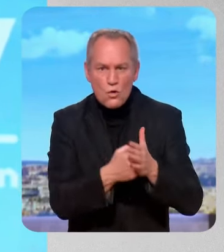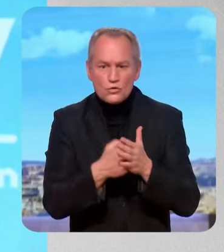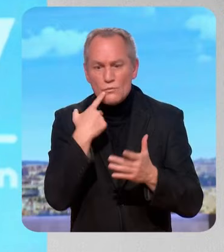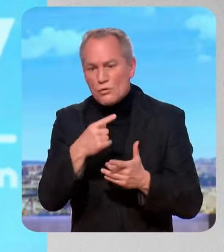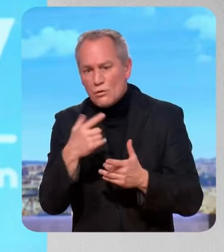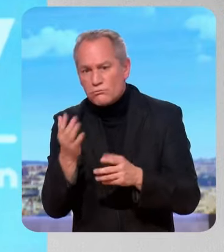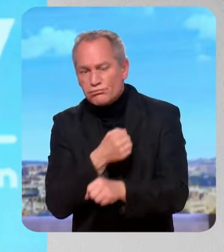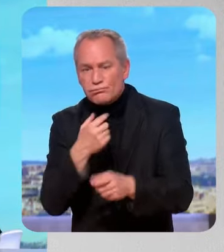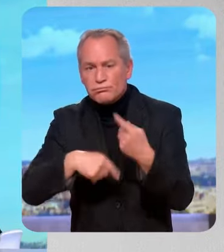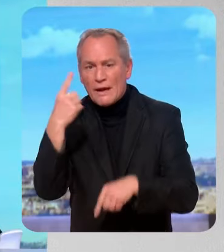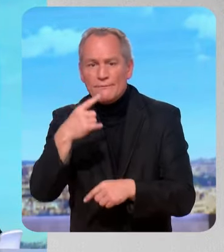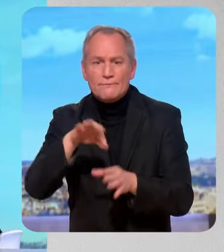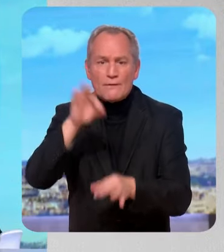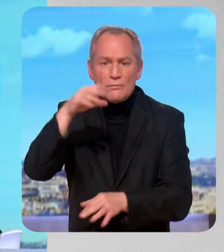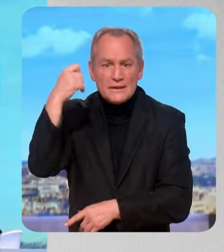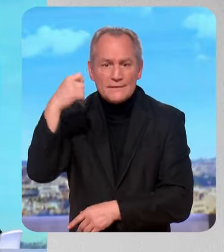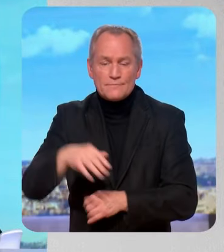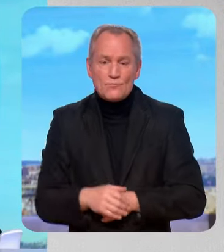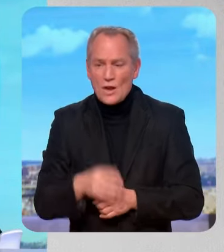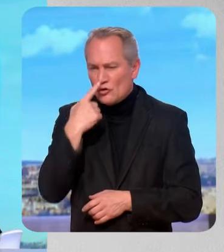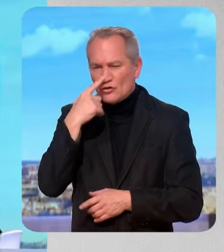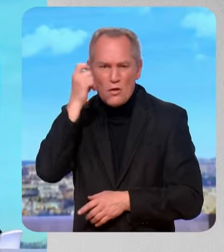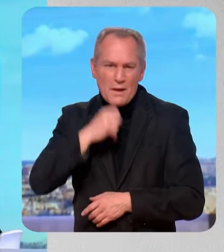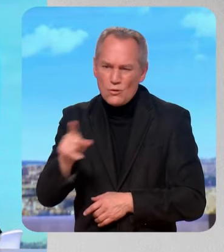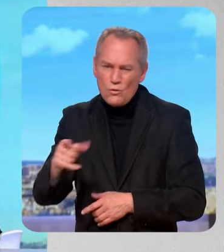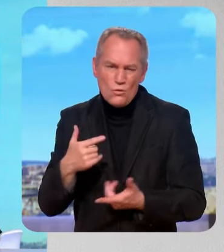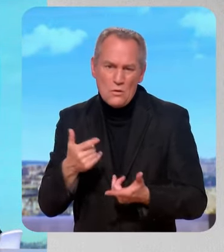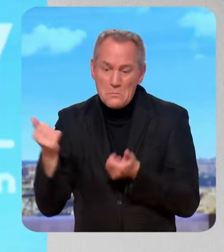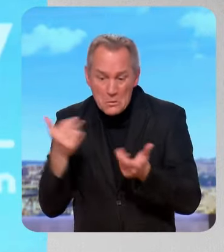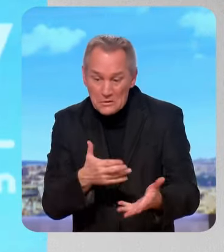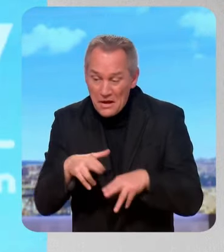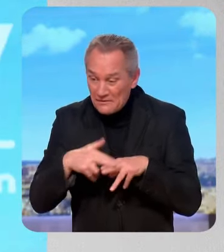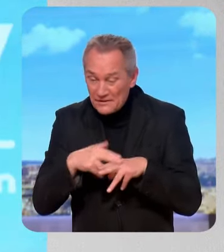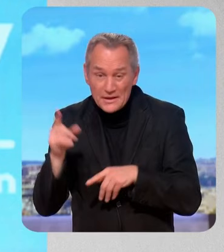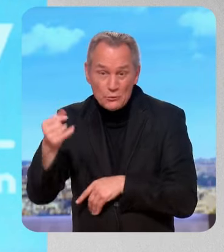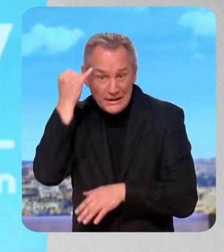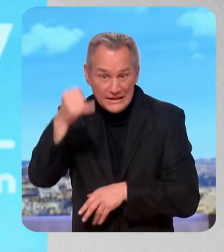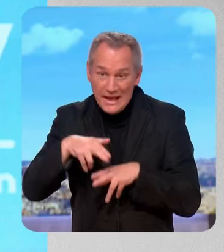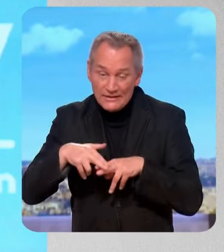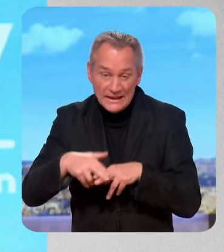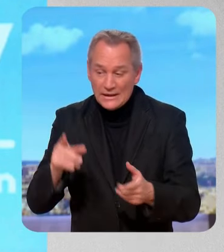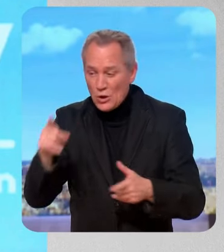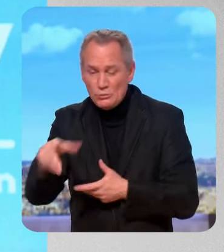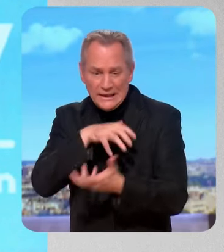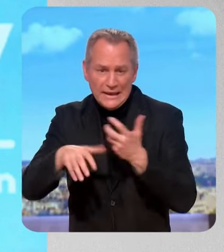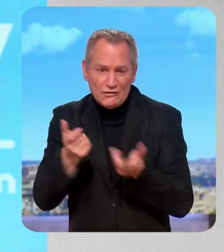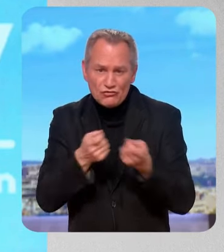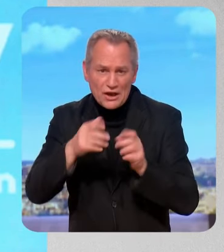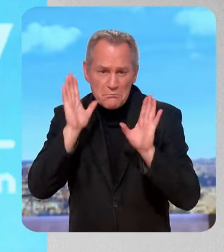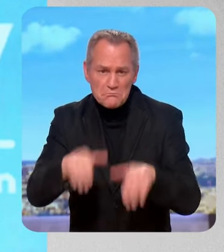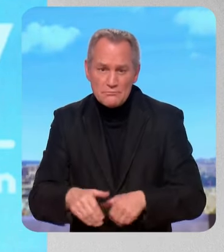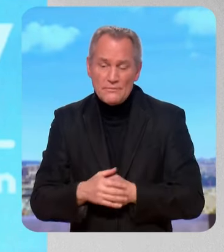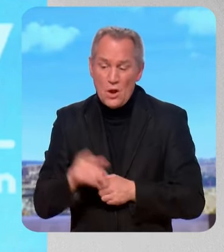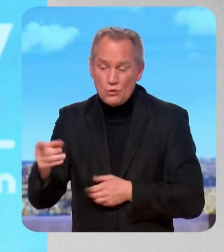2027. C'est ça l'enjeu. On sent bien la fin de règne d'Emmanuel Macron qui n'a plus rien à proposer, qui gère mal les crises et qui, finalement,